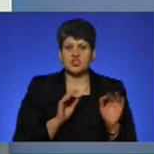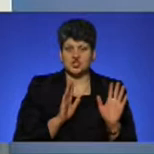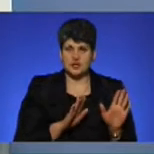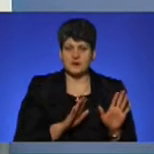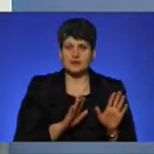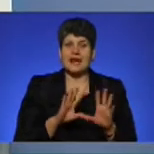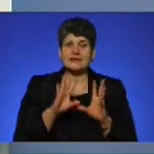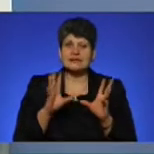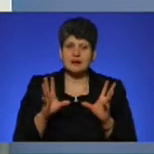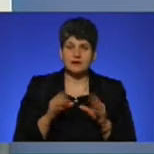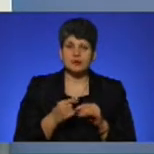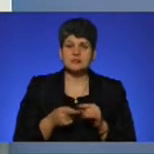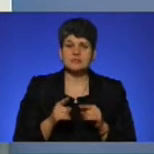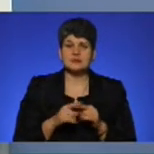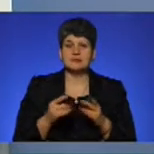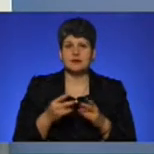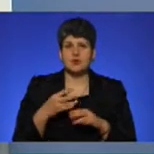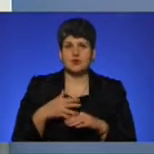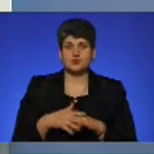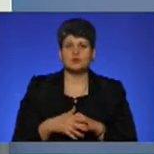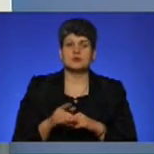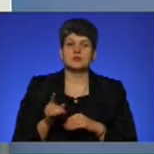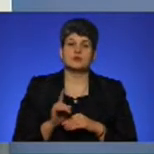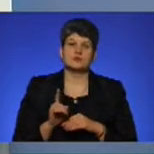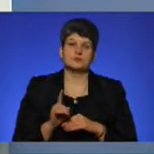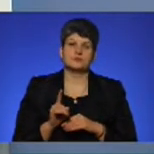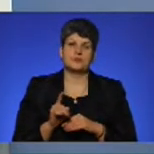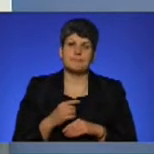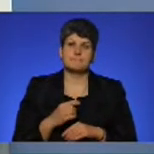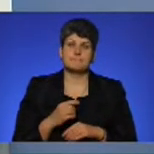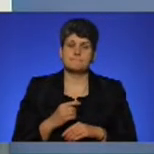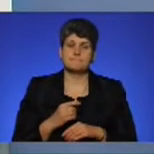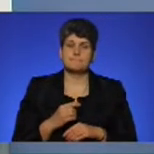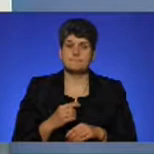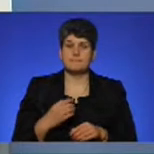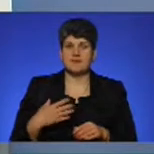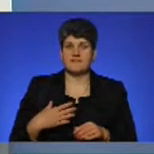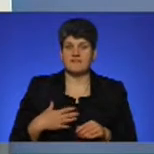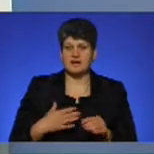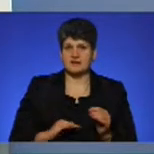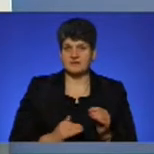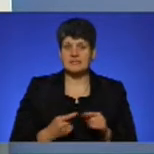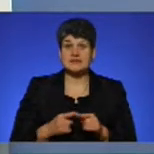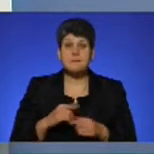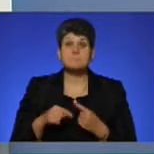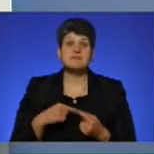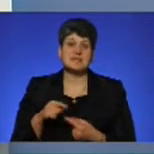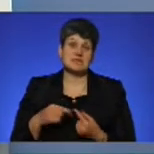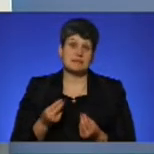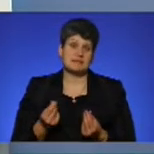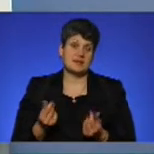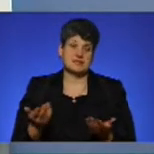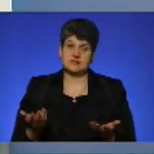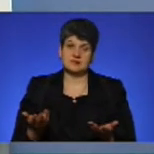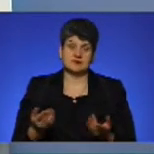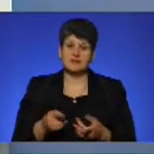загалом, це треба розуміти, що приватні перевізники – це є бізнес. Бізнес, він не може